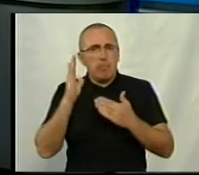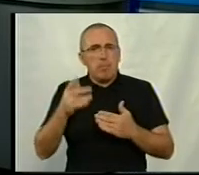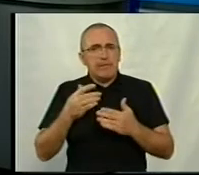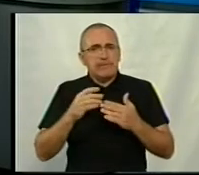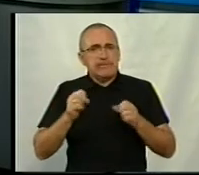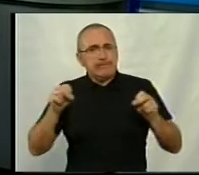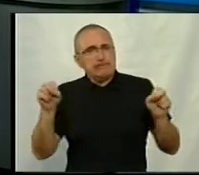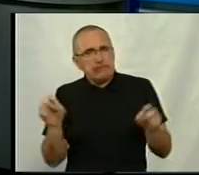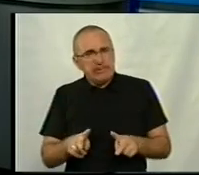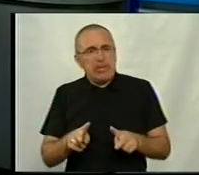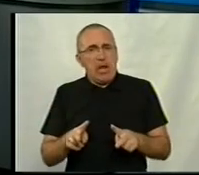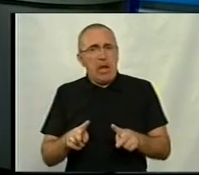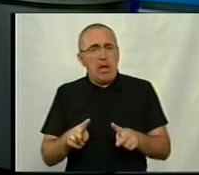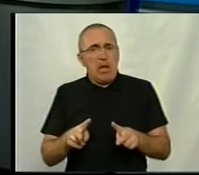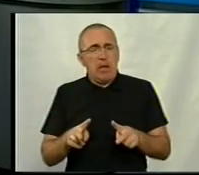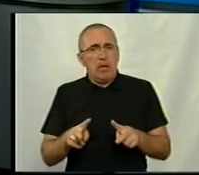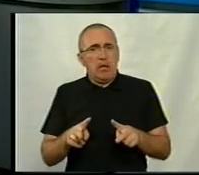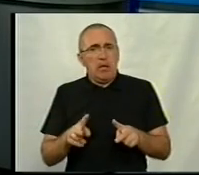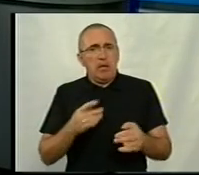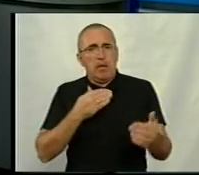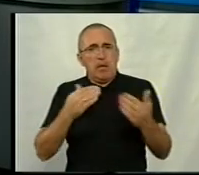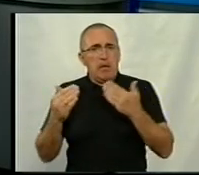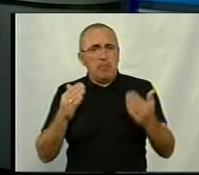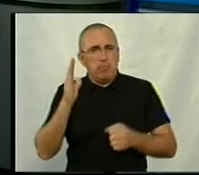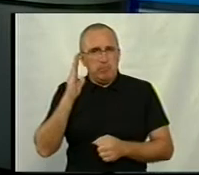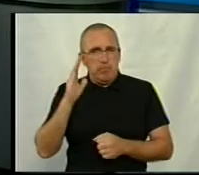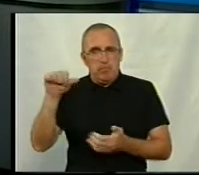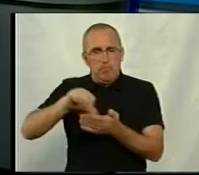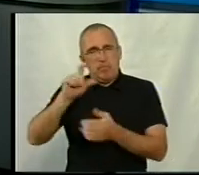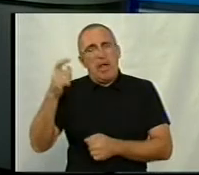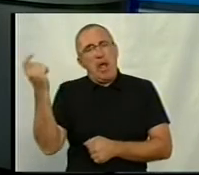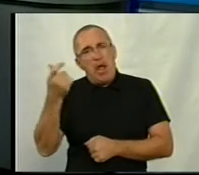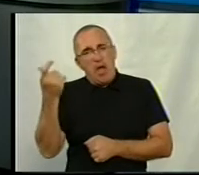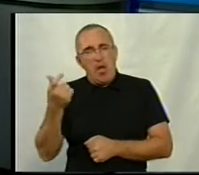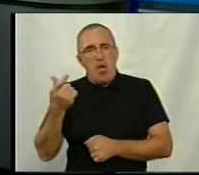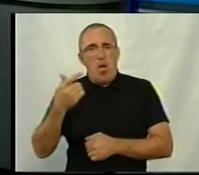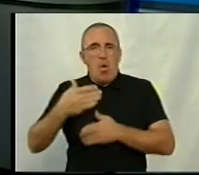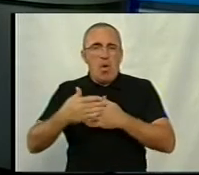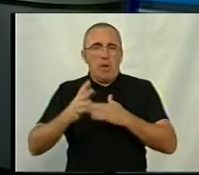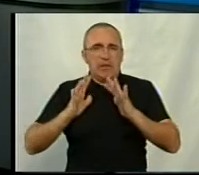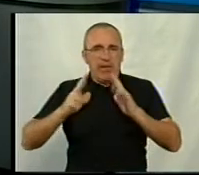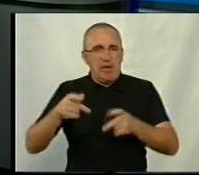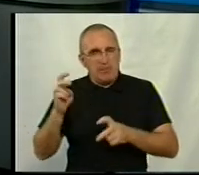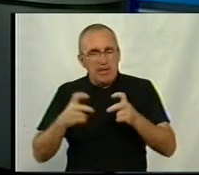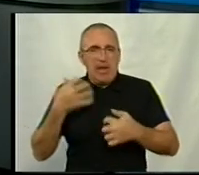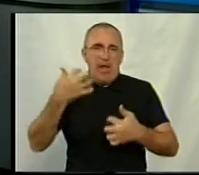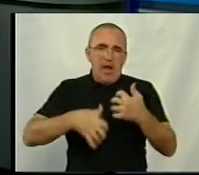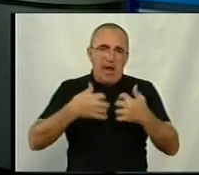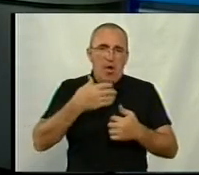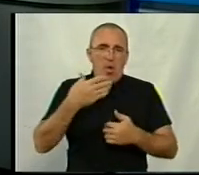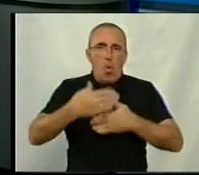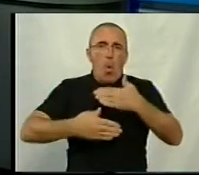спеціальна, тобто експонентів буде харківський комбайновий, тракторний, херсонський